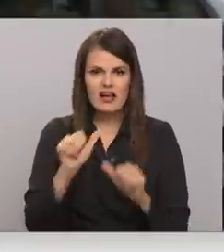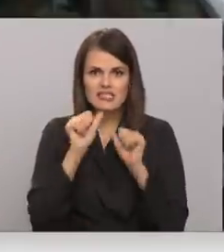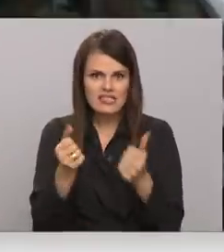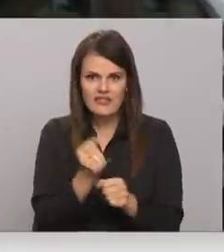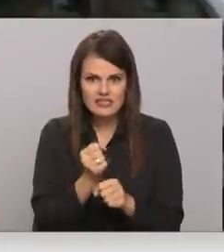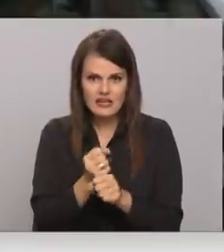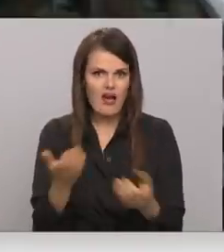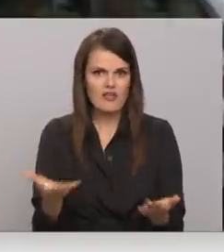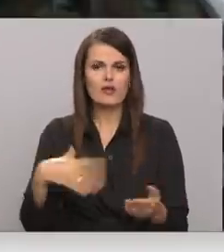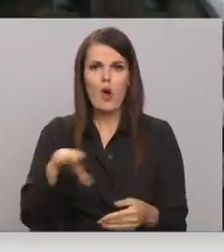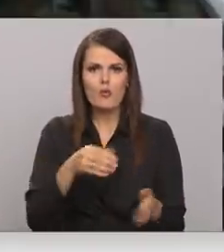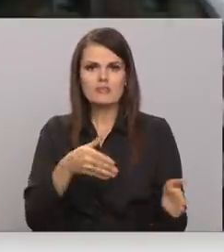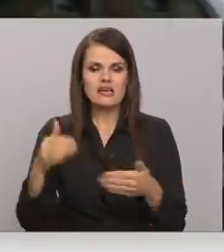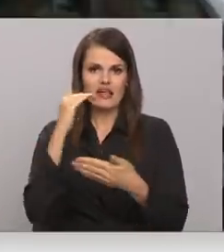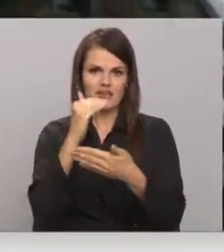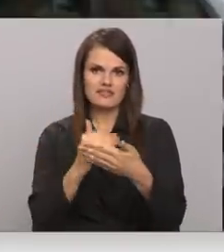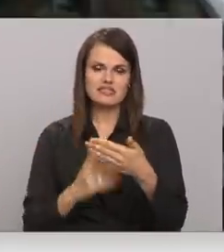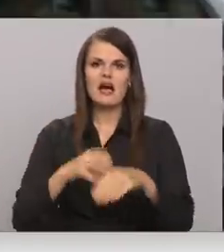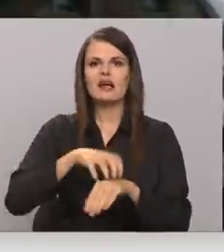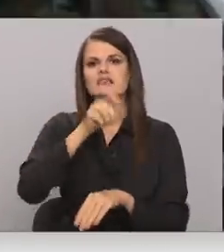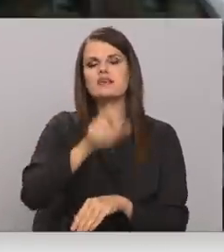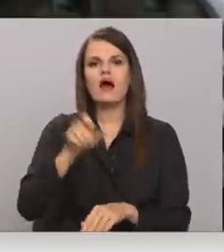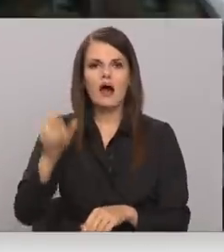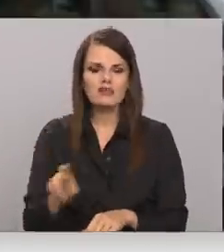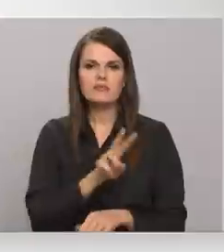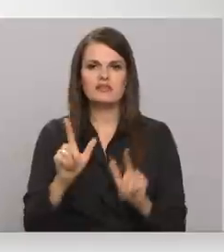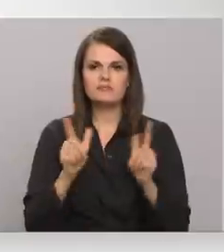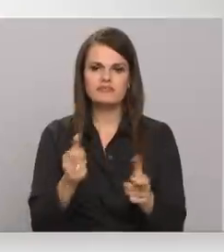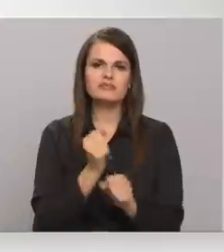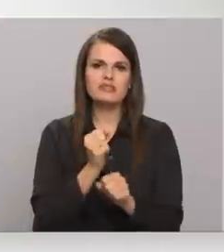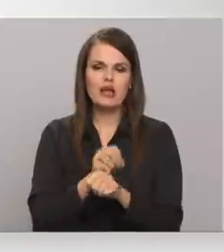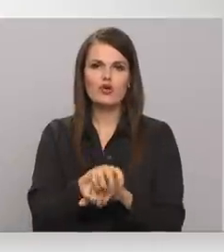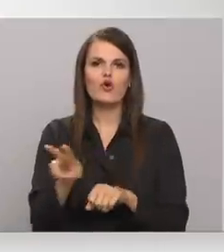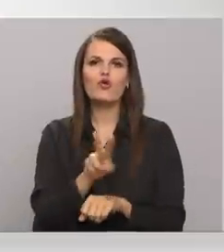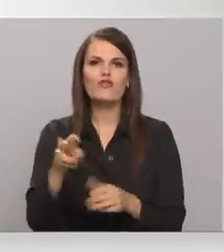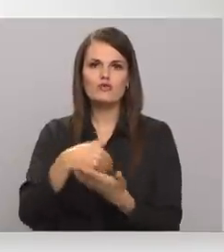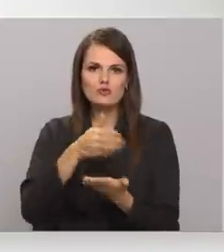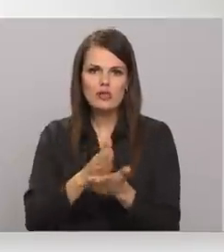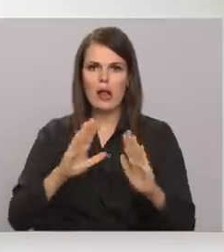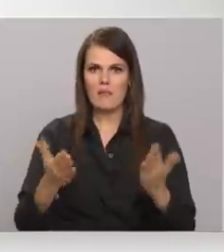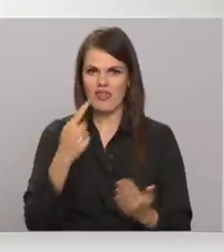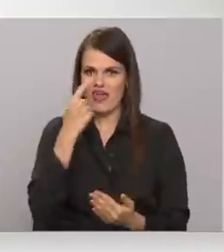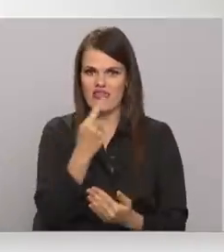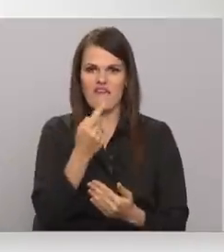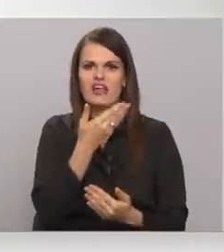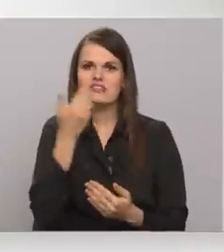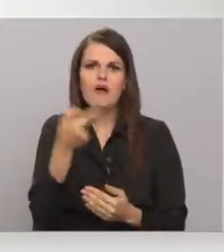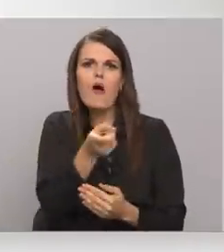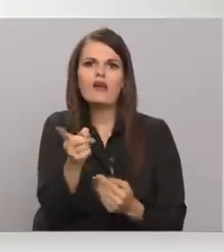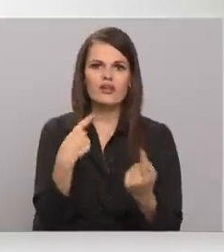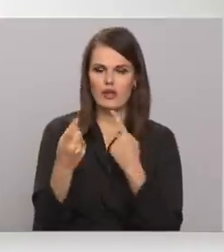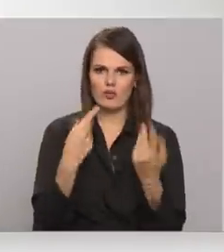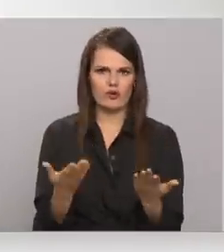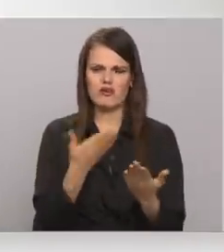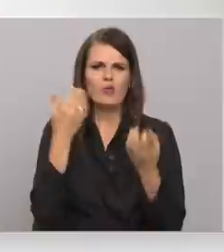gatavi strādāt COVID-19 nodeļās, bet neviens viņus nav auzaicinājis. Var nejautāt, komentēt, mobilizāciju nav necaidrs, par